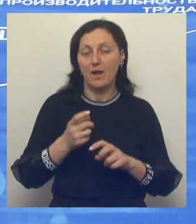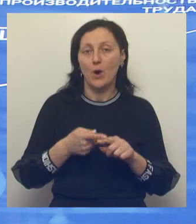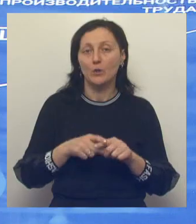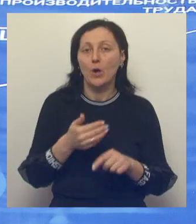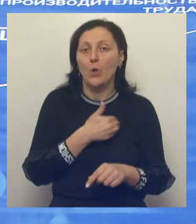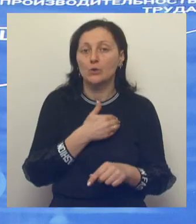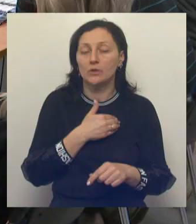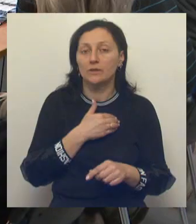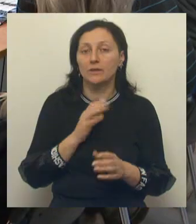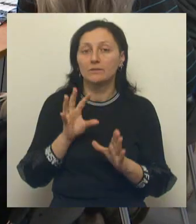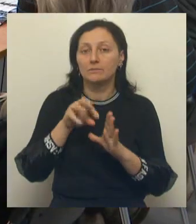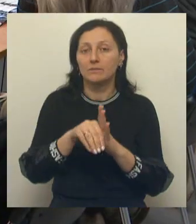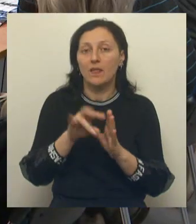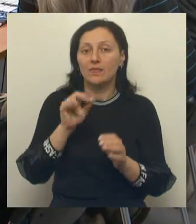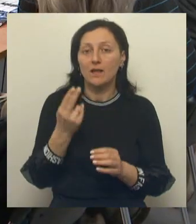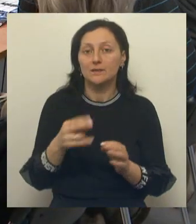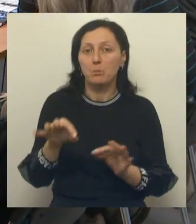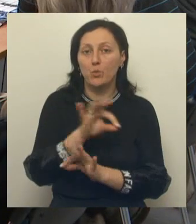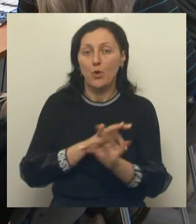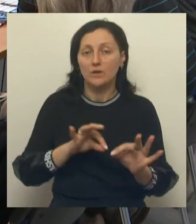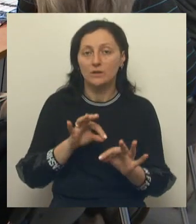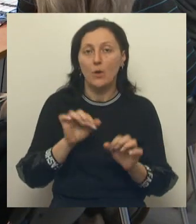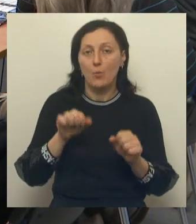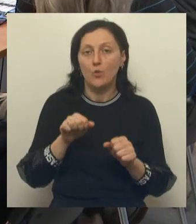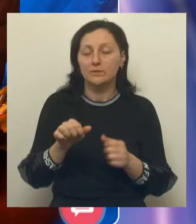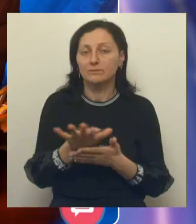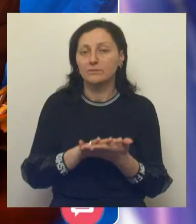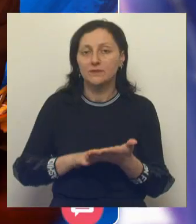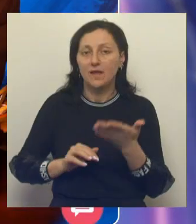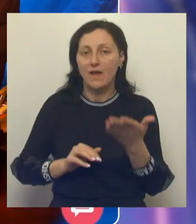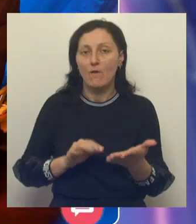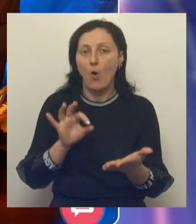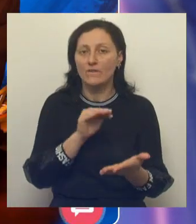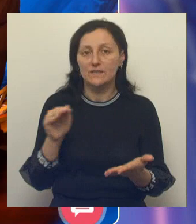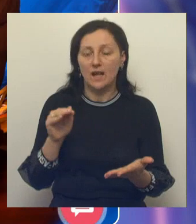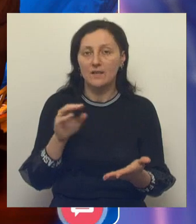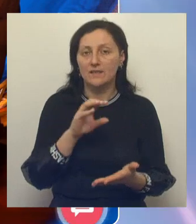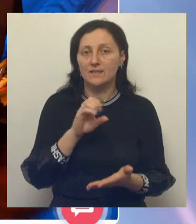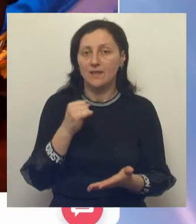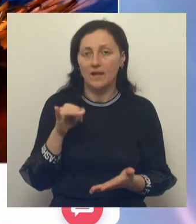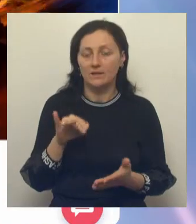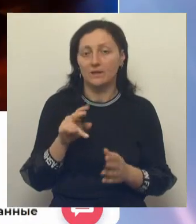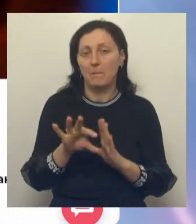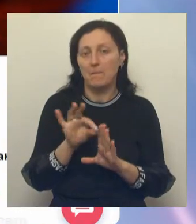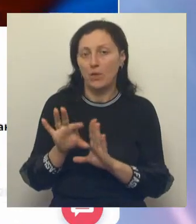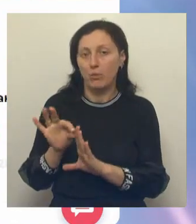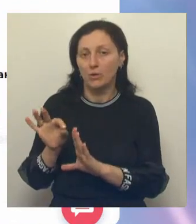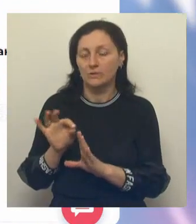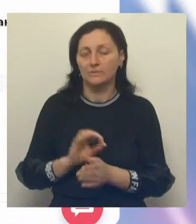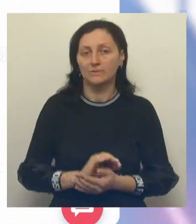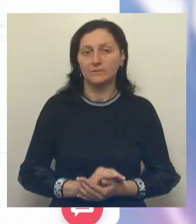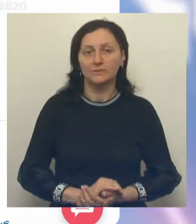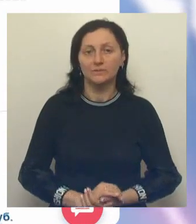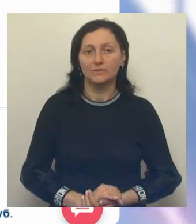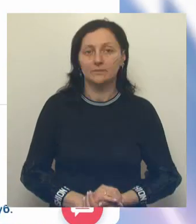принять участие в национальном проекте «Производительность труда», могут подать заявку на его официальном сайте и пройти отбор. Сергей Шрамко, Сергей